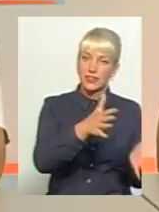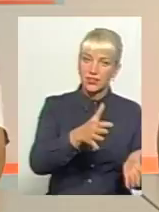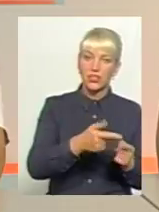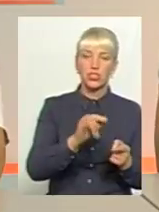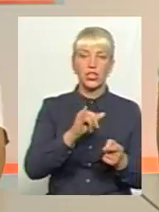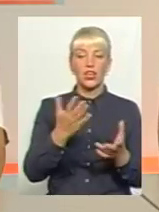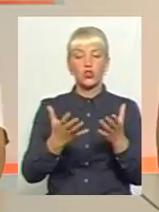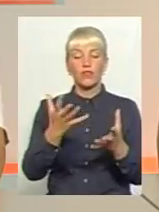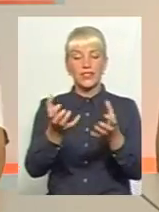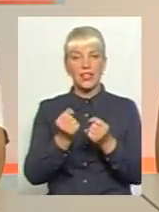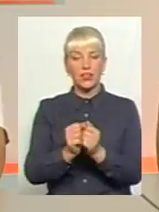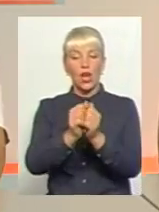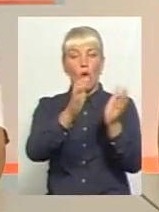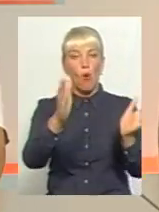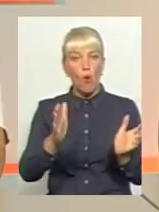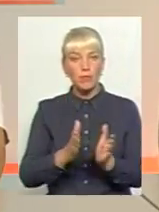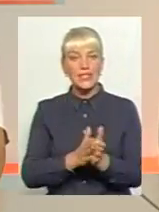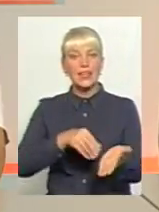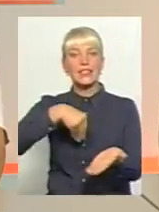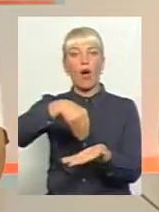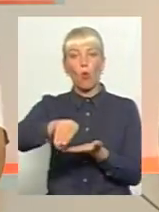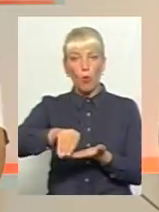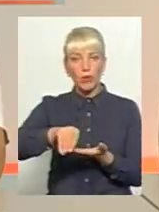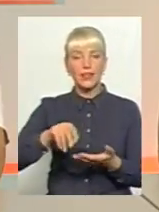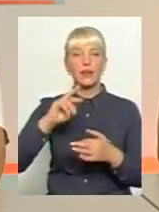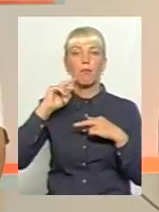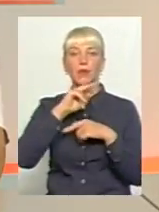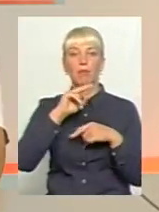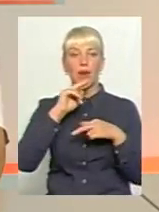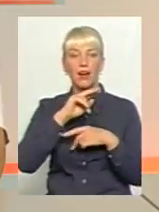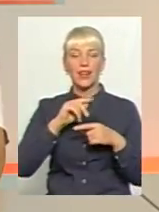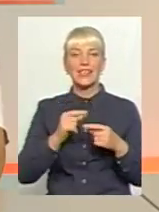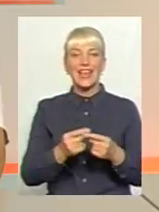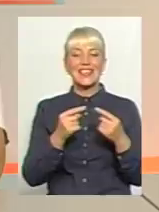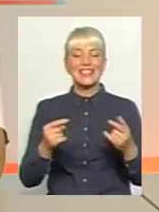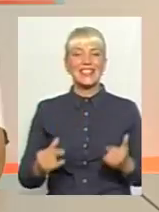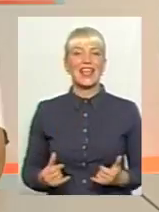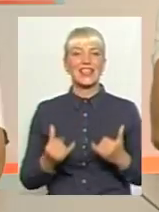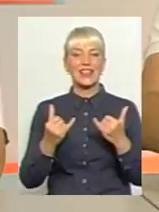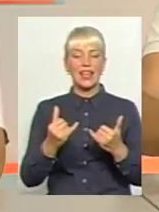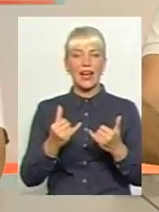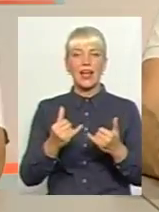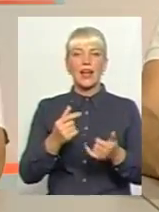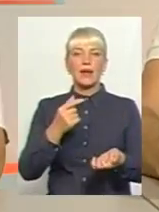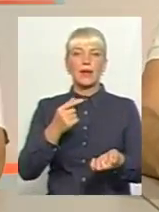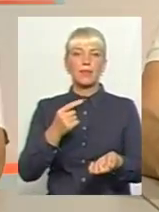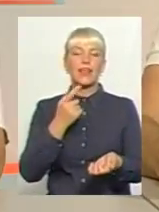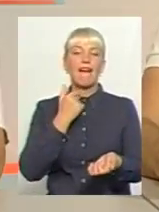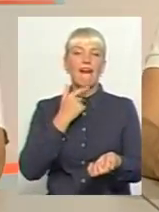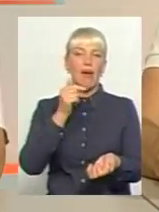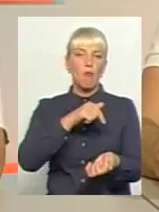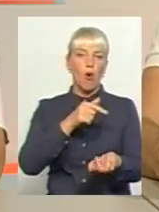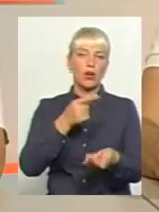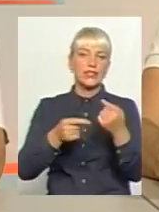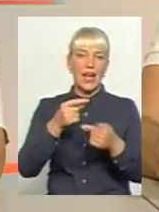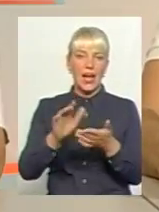обсяг закуплених саме препаратів, з ділі для гемодіалізу, і потім для